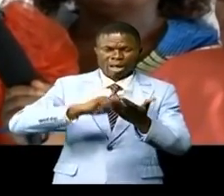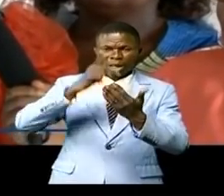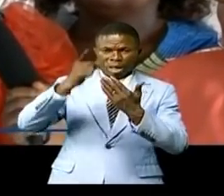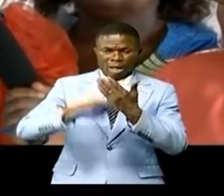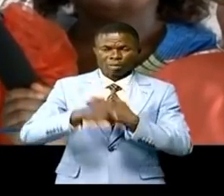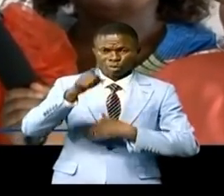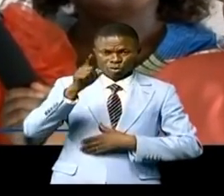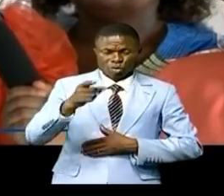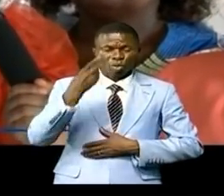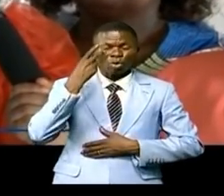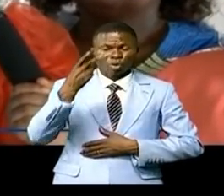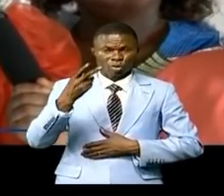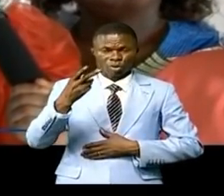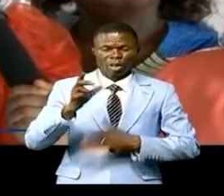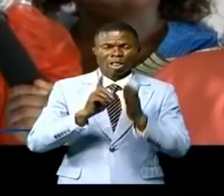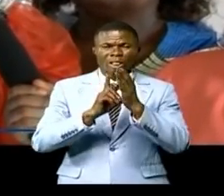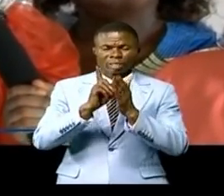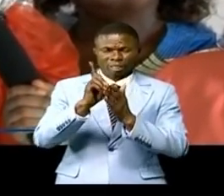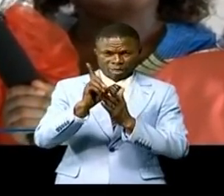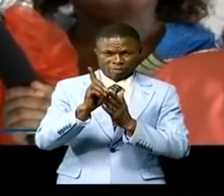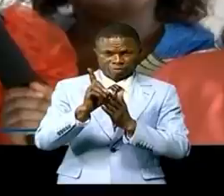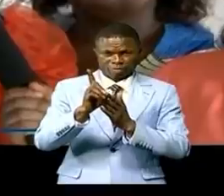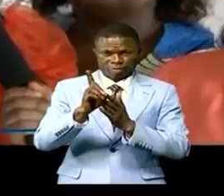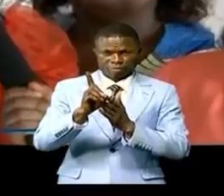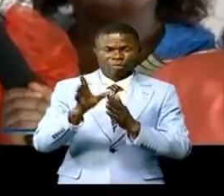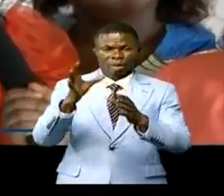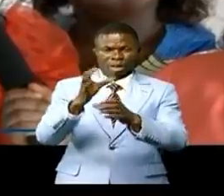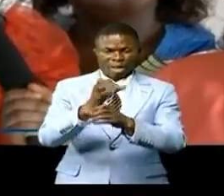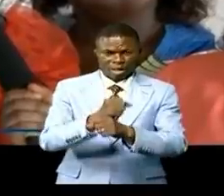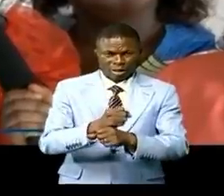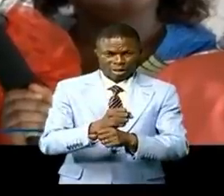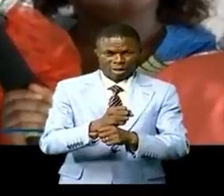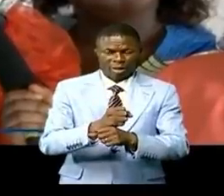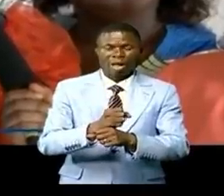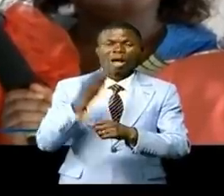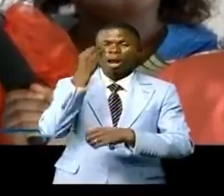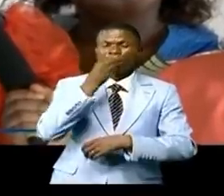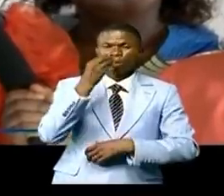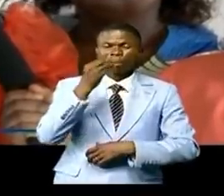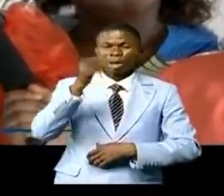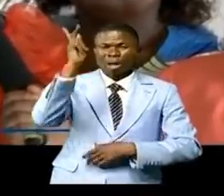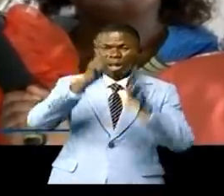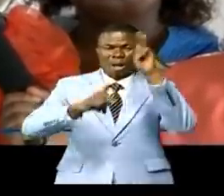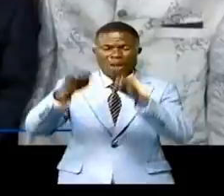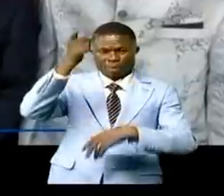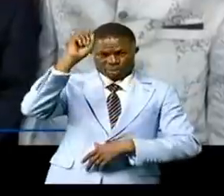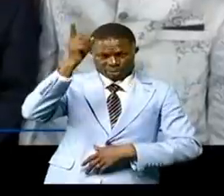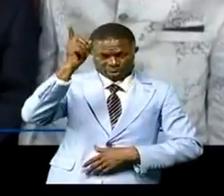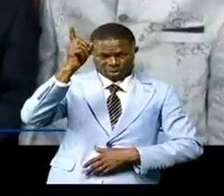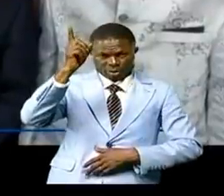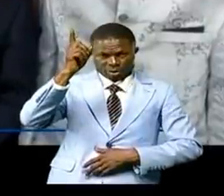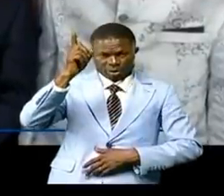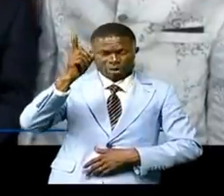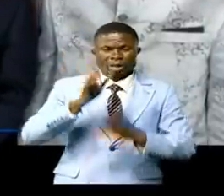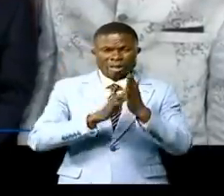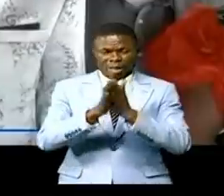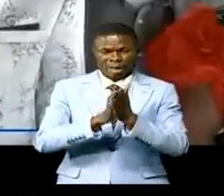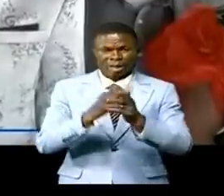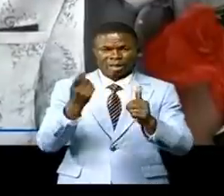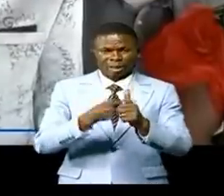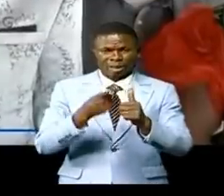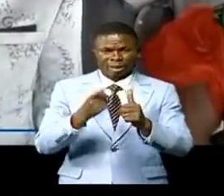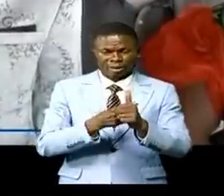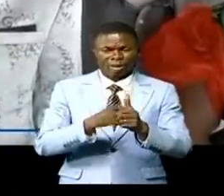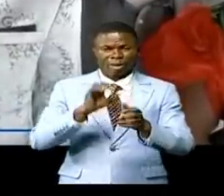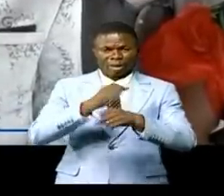vision du développement résumé par le slogan le peuple d'abord consistant à la